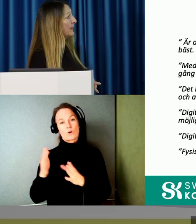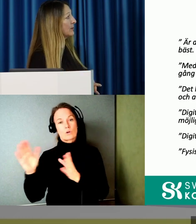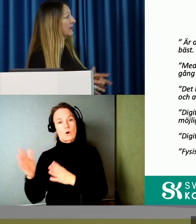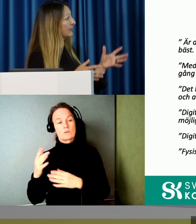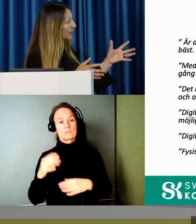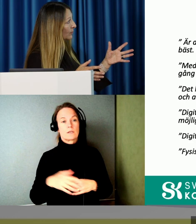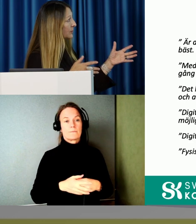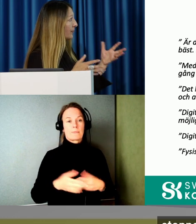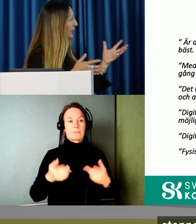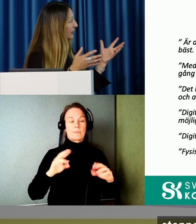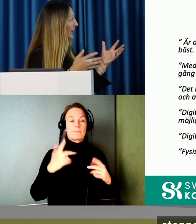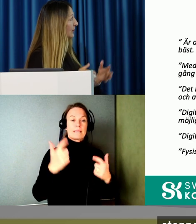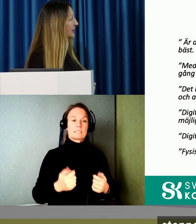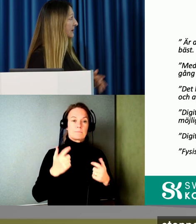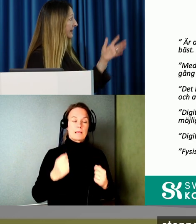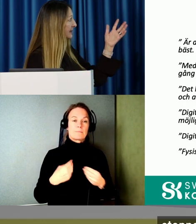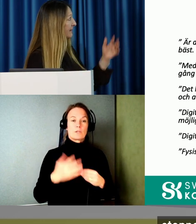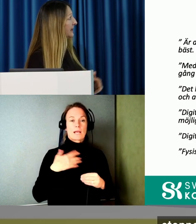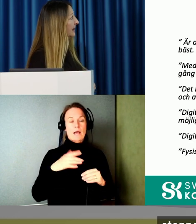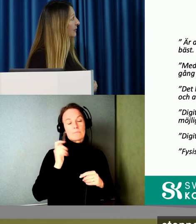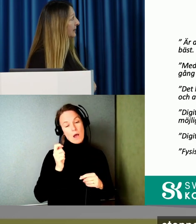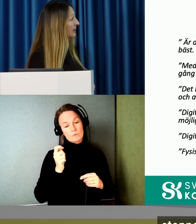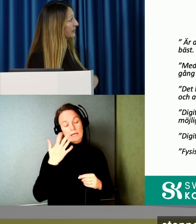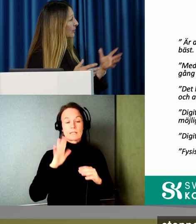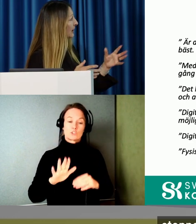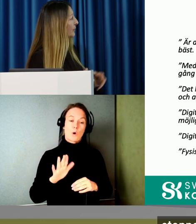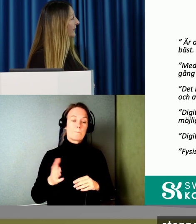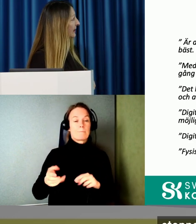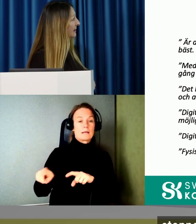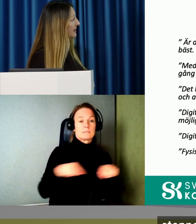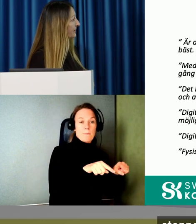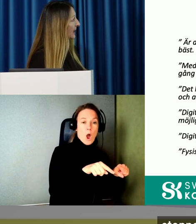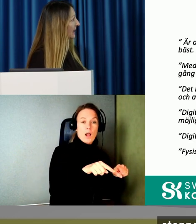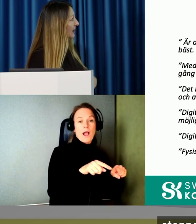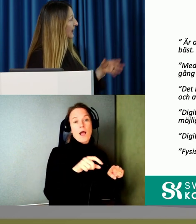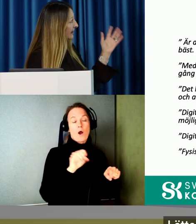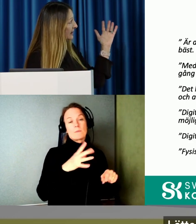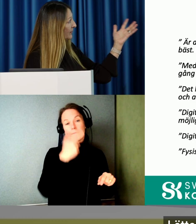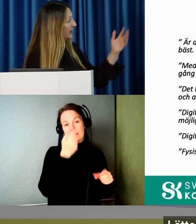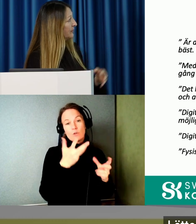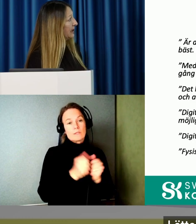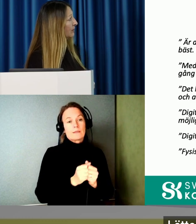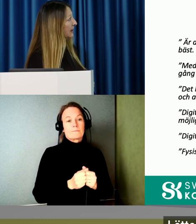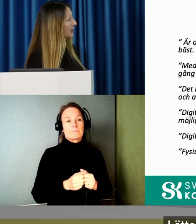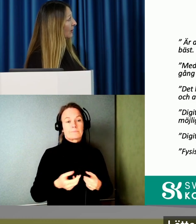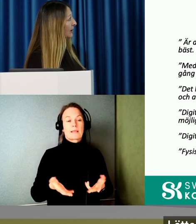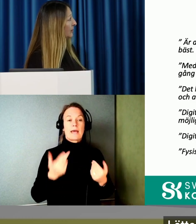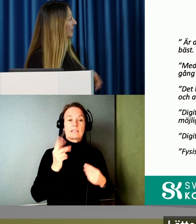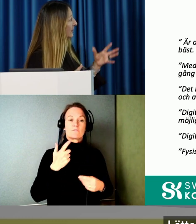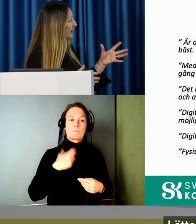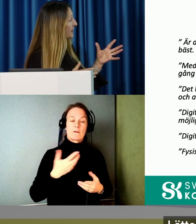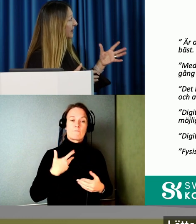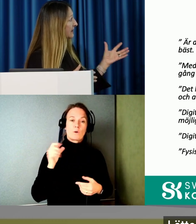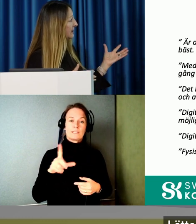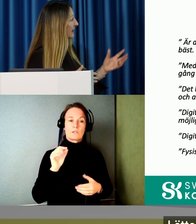material kan jag pausa efter behov, stoppa och gå tillbaks. Lite samma där om jag inte har förstått eller uppfattat. Lättast för mig att tillgång digitalt